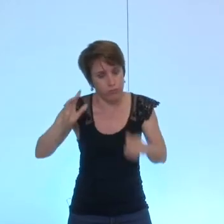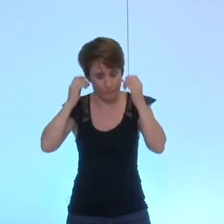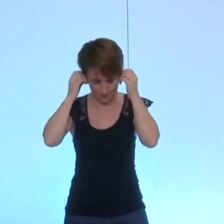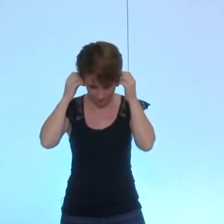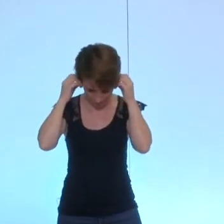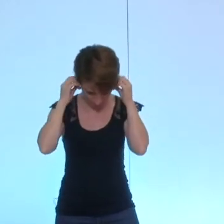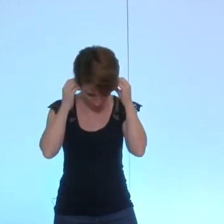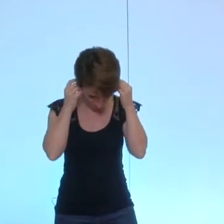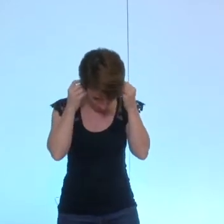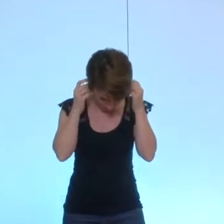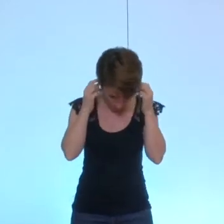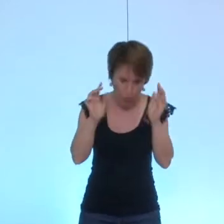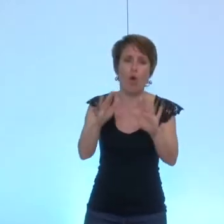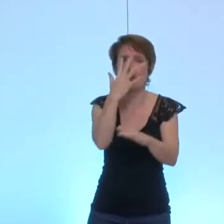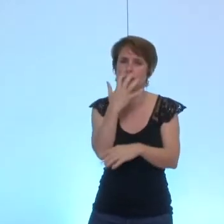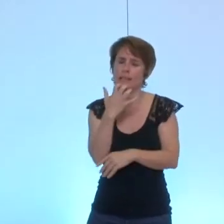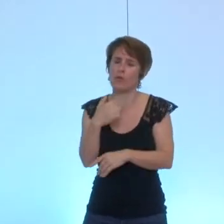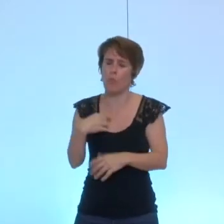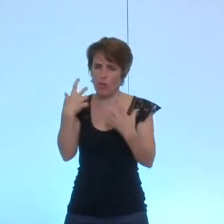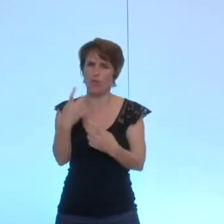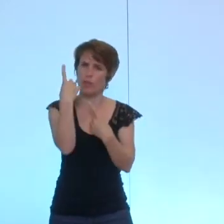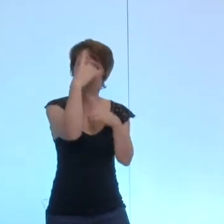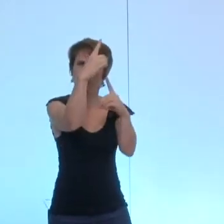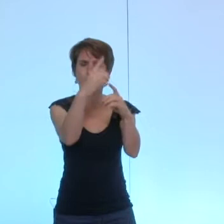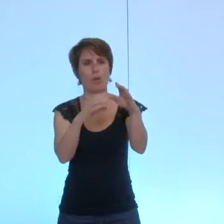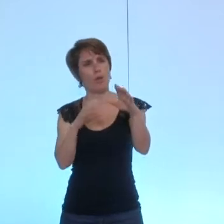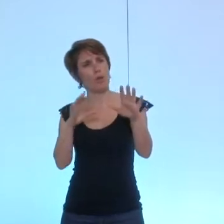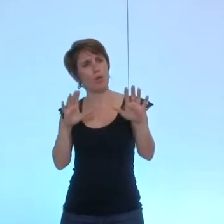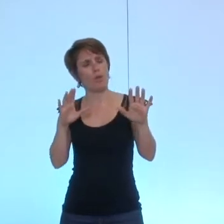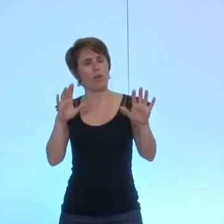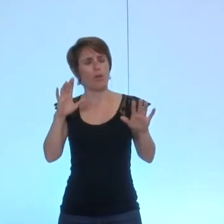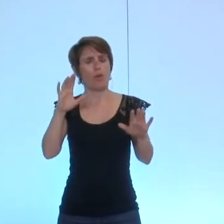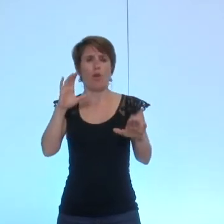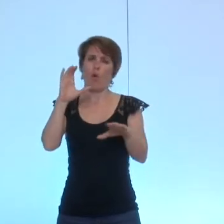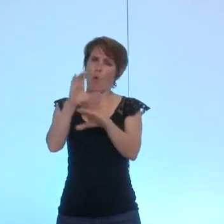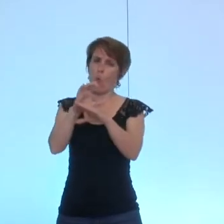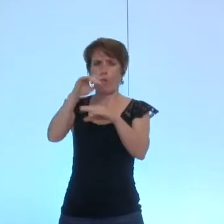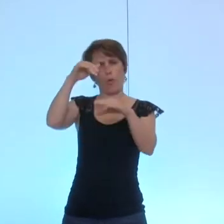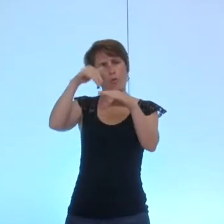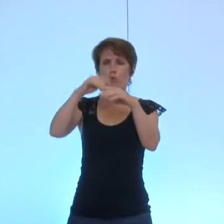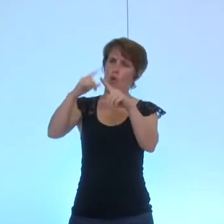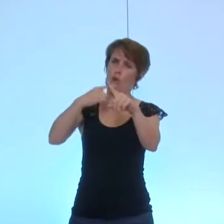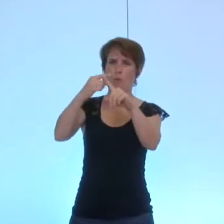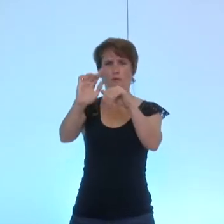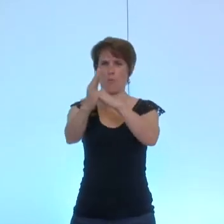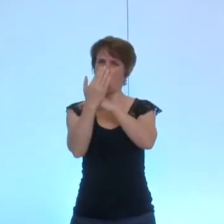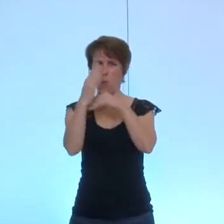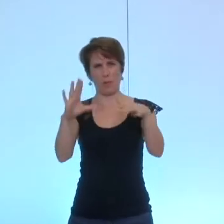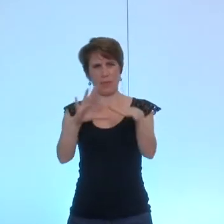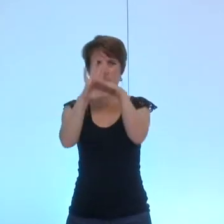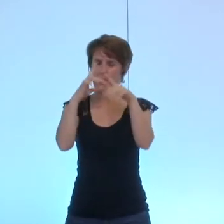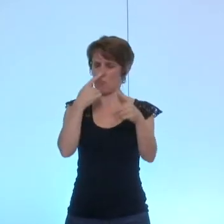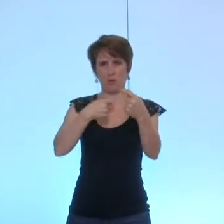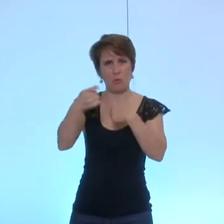quand même élever une protestation assez vigoureuse contre la vision qui est véhiculée par ce court métrage et qui nous montre des jeunes